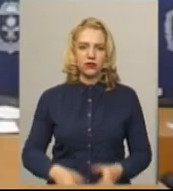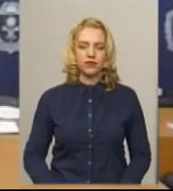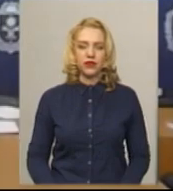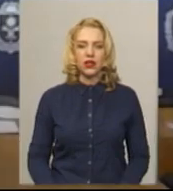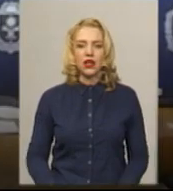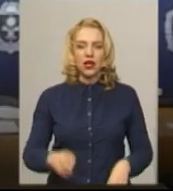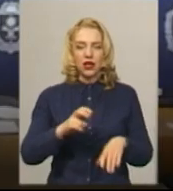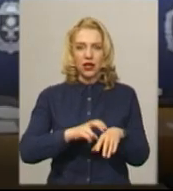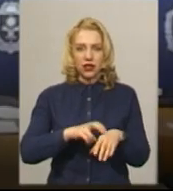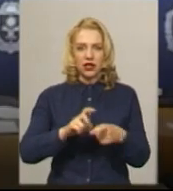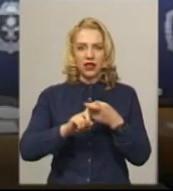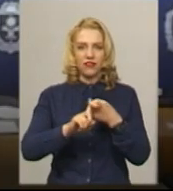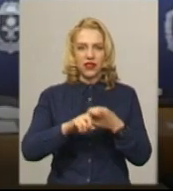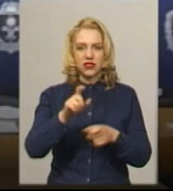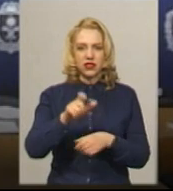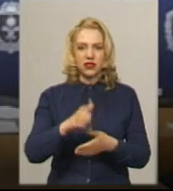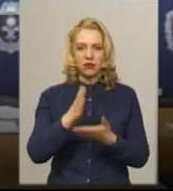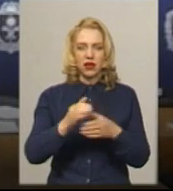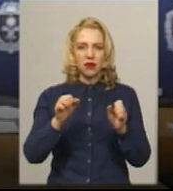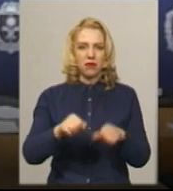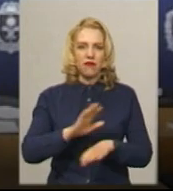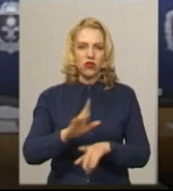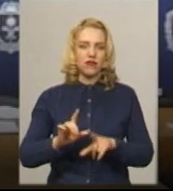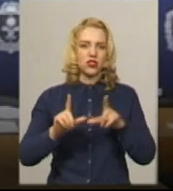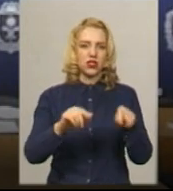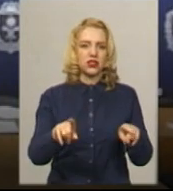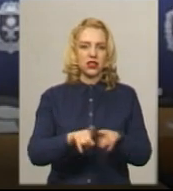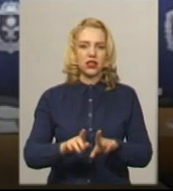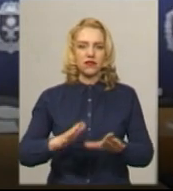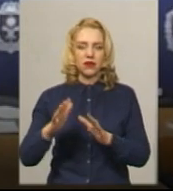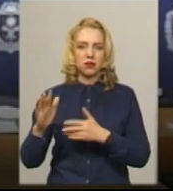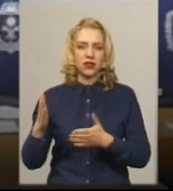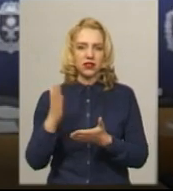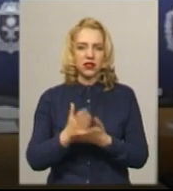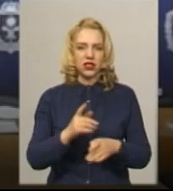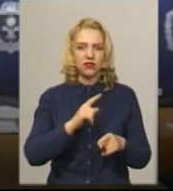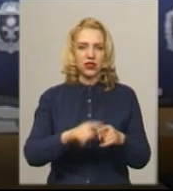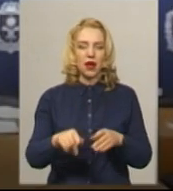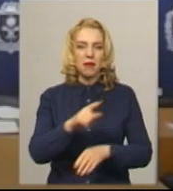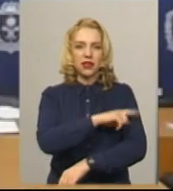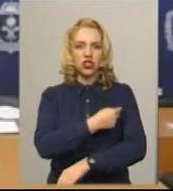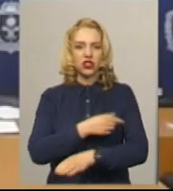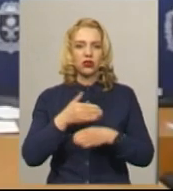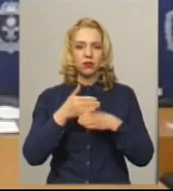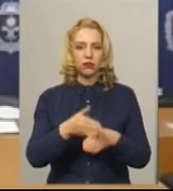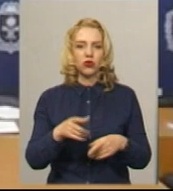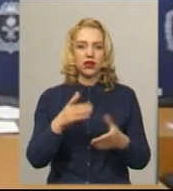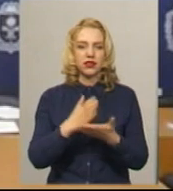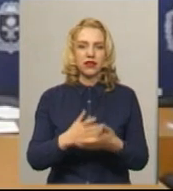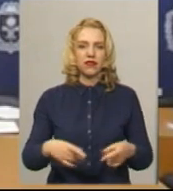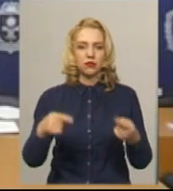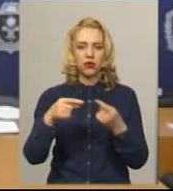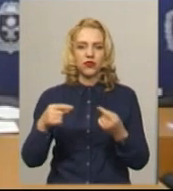Лікар-інфекціоніст має право не виїжджати на такі випадки, тому що є відповідна швидка медична допомога, є відповідні